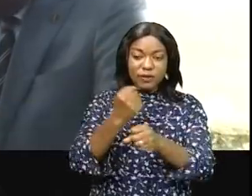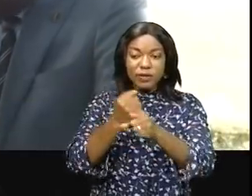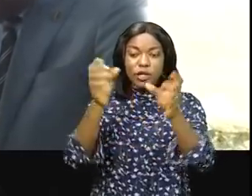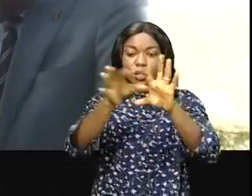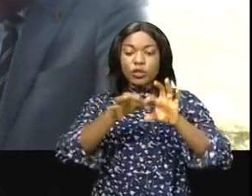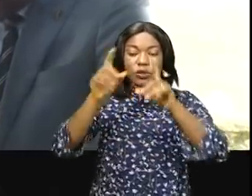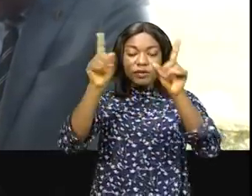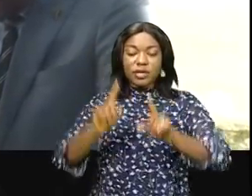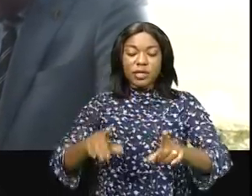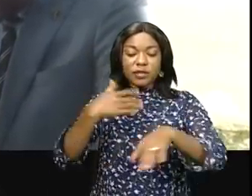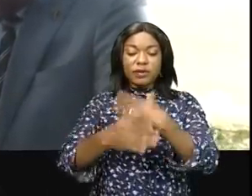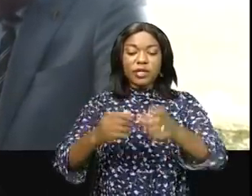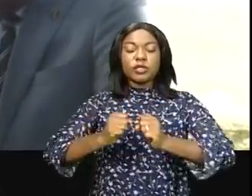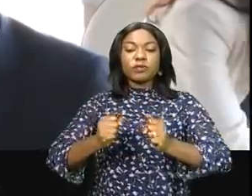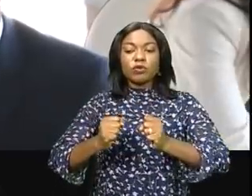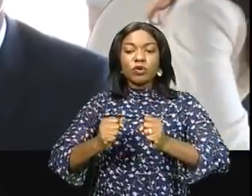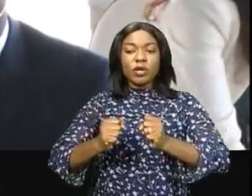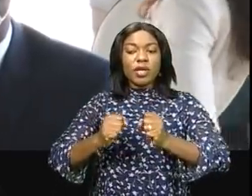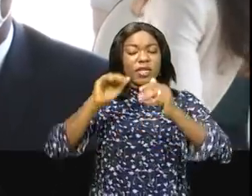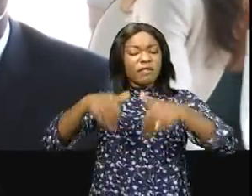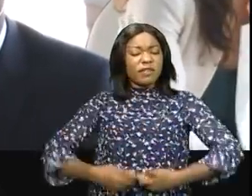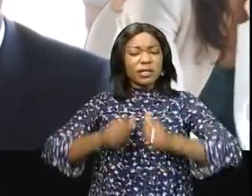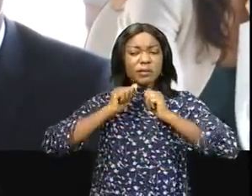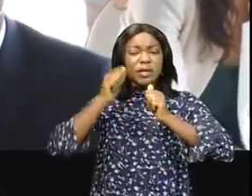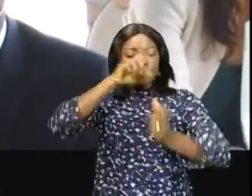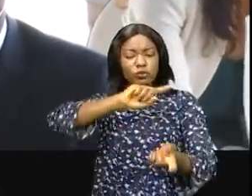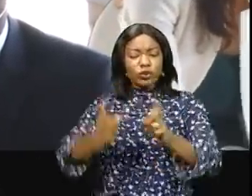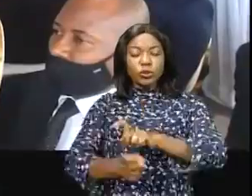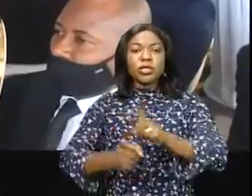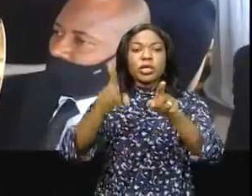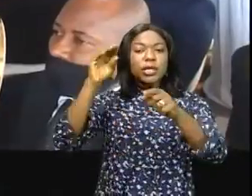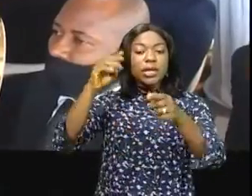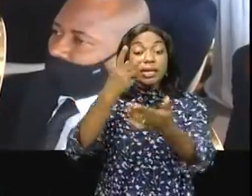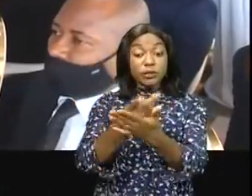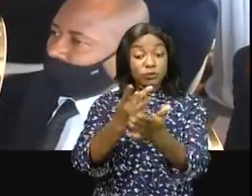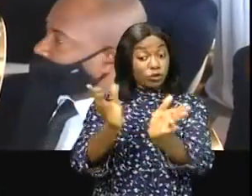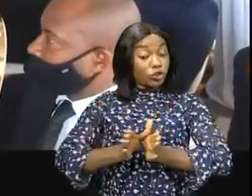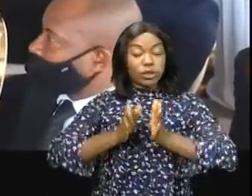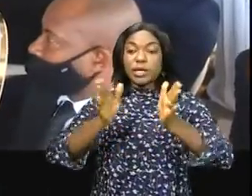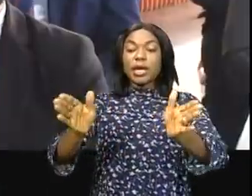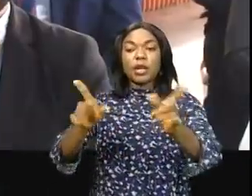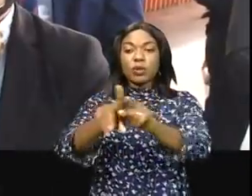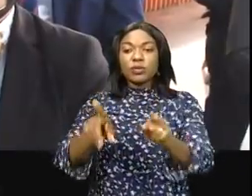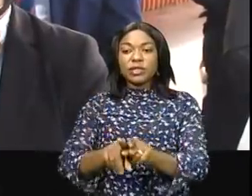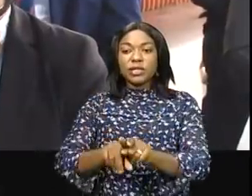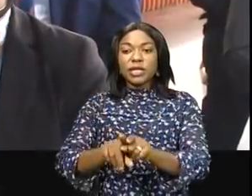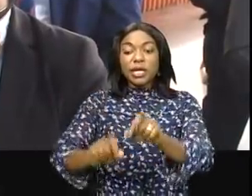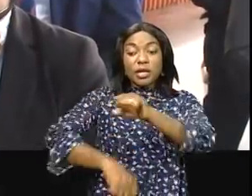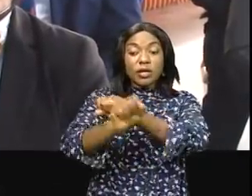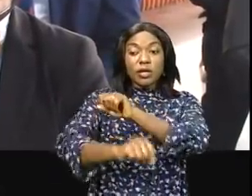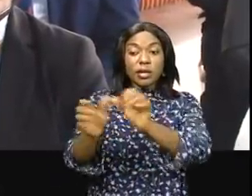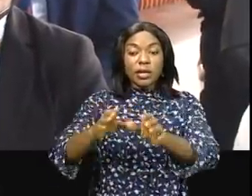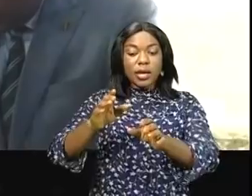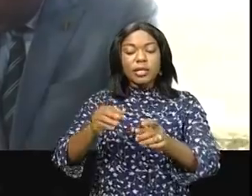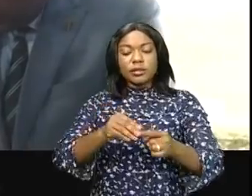des efforts élassables qui ne cessent de fournir pour améliorer les sports en général et le football en particulier dans